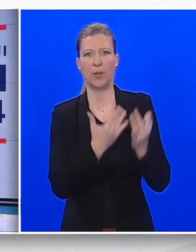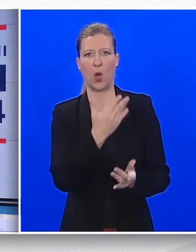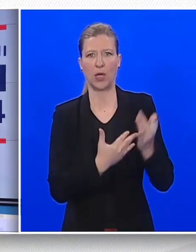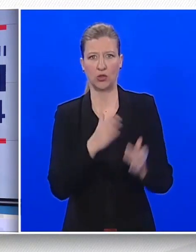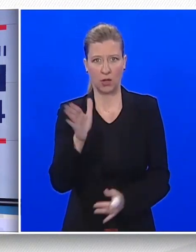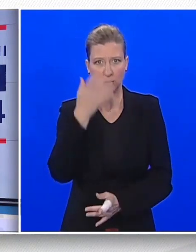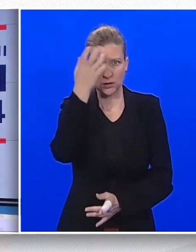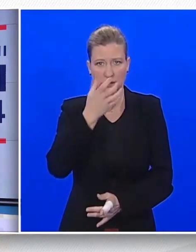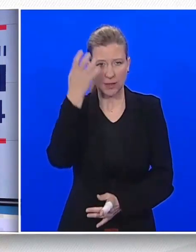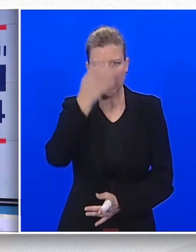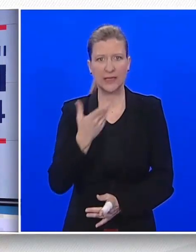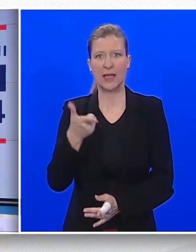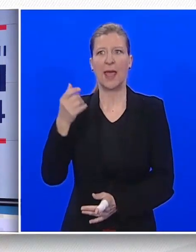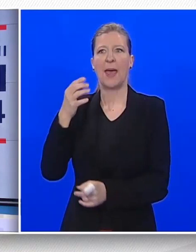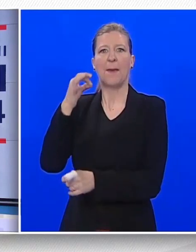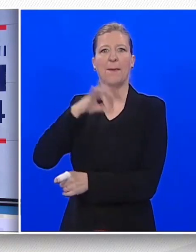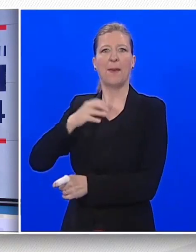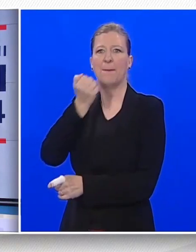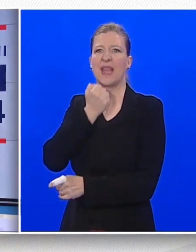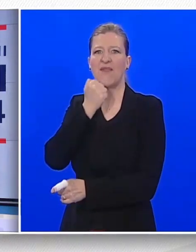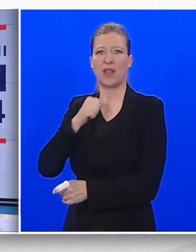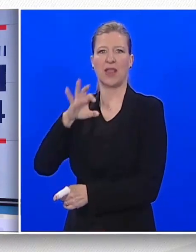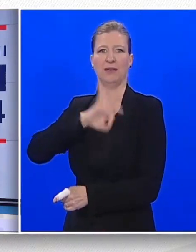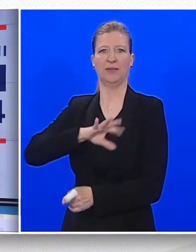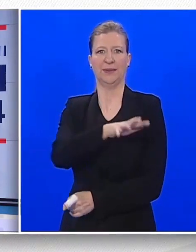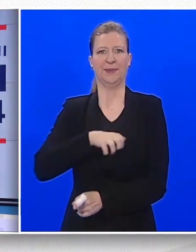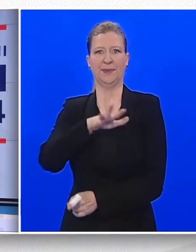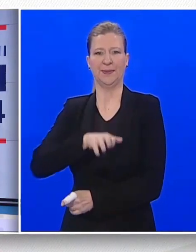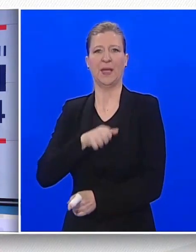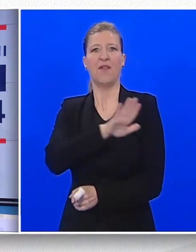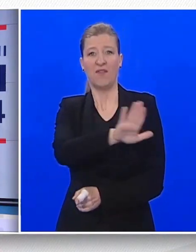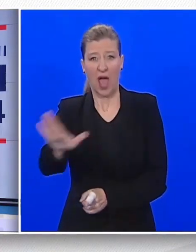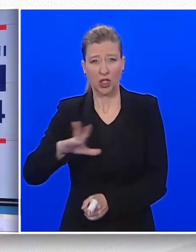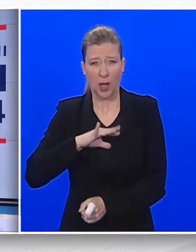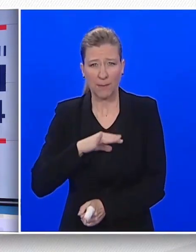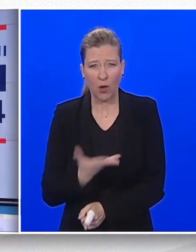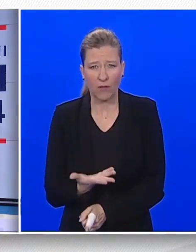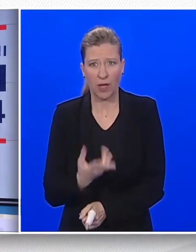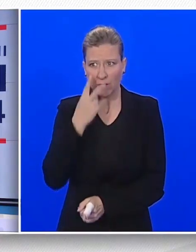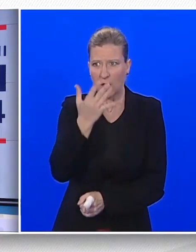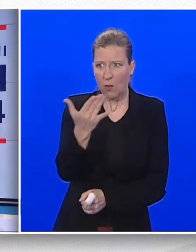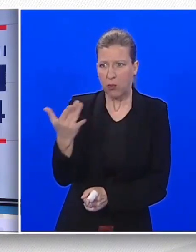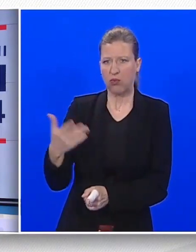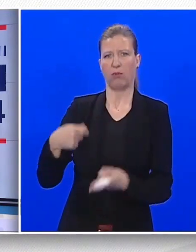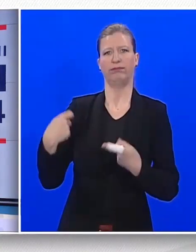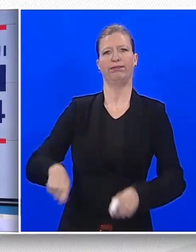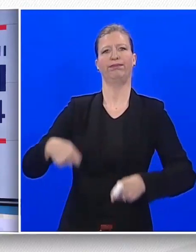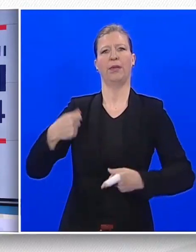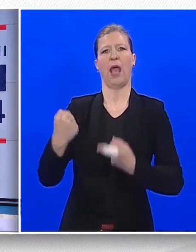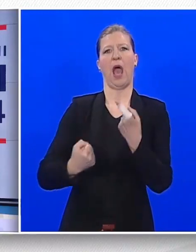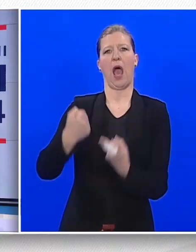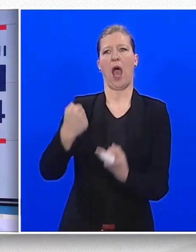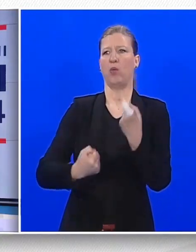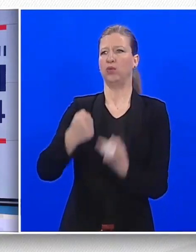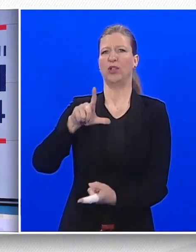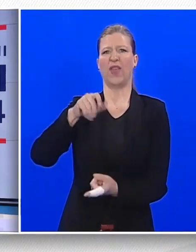nestala u privatnim džepovnima. Zamislite koliko se ljudi voza u autima 100-200 tisuća eura, ne plaćaju poreze na to, kupuju